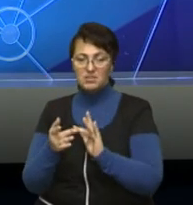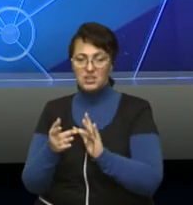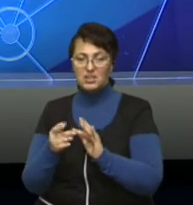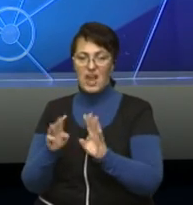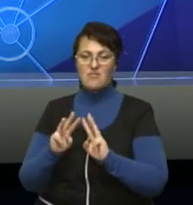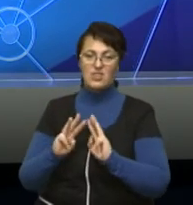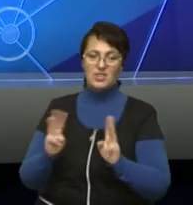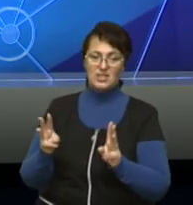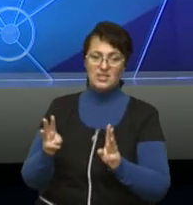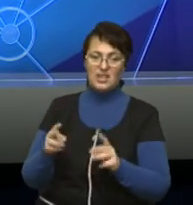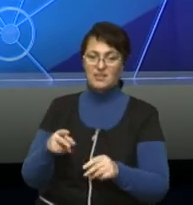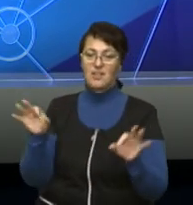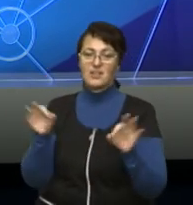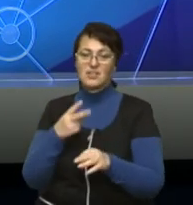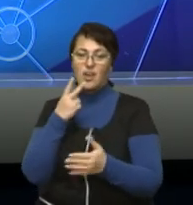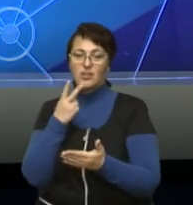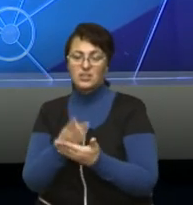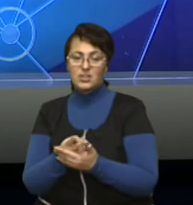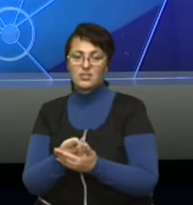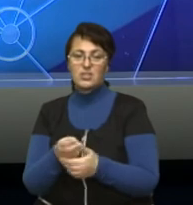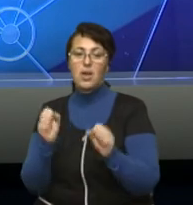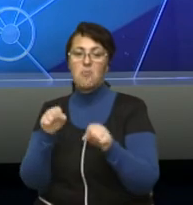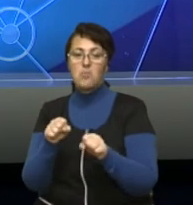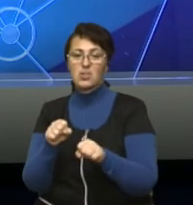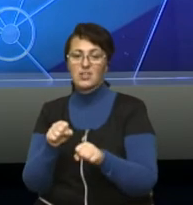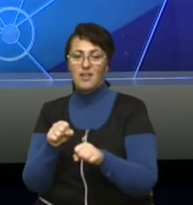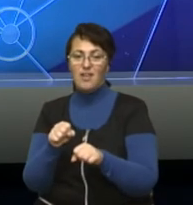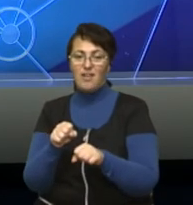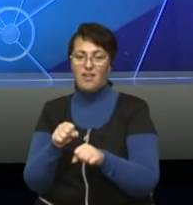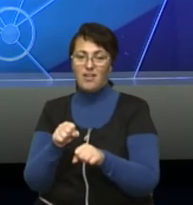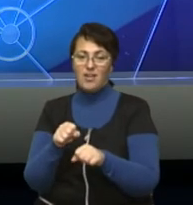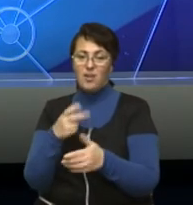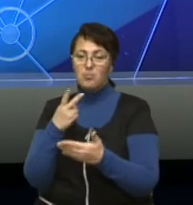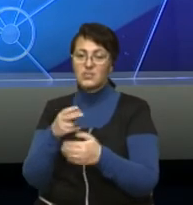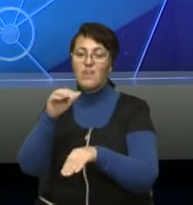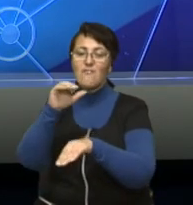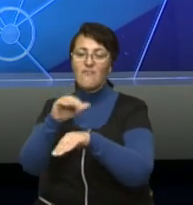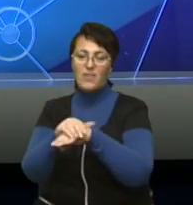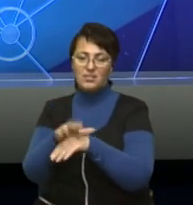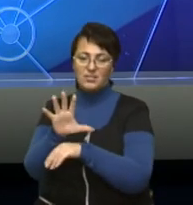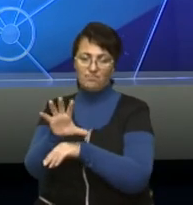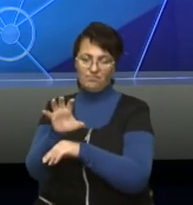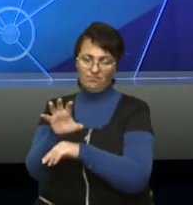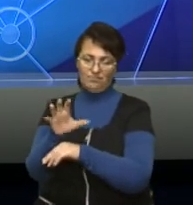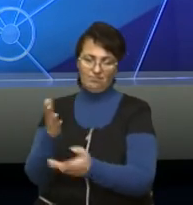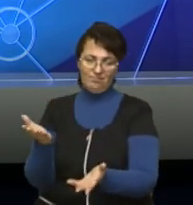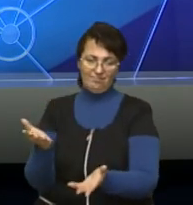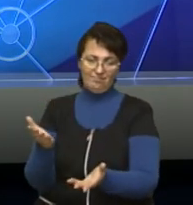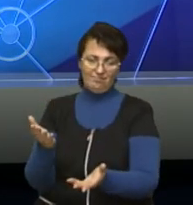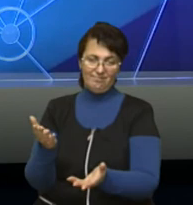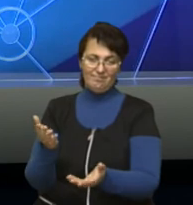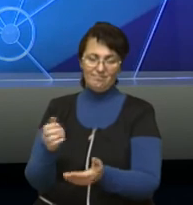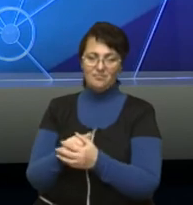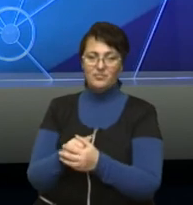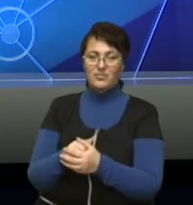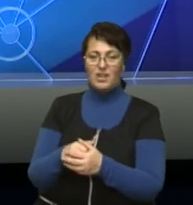якісно зафіксовано його правопорушення. А як правило, це не складає труднощів, щоб